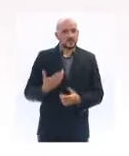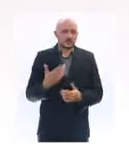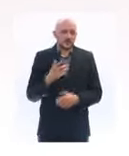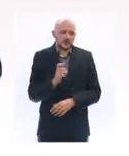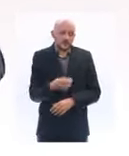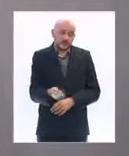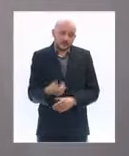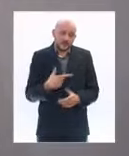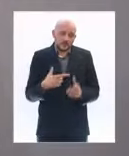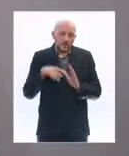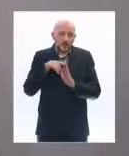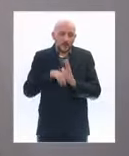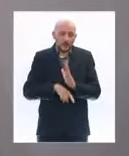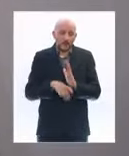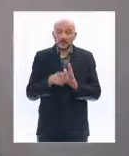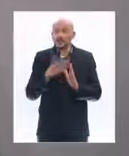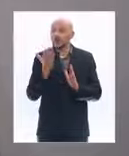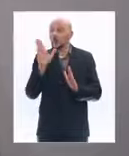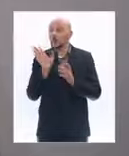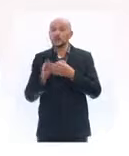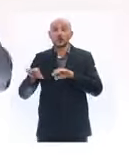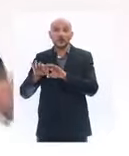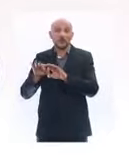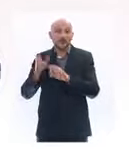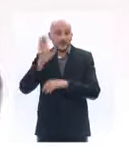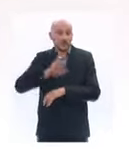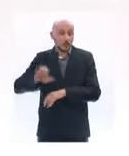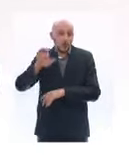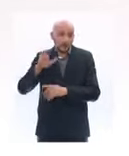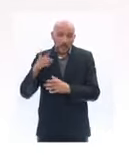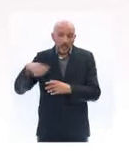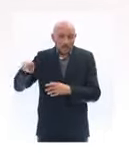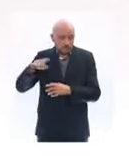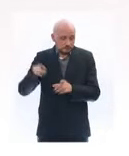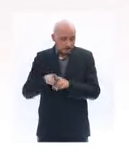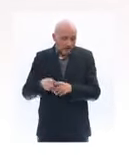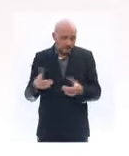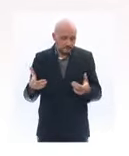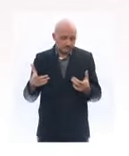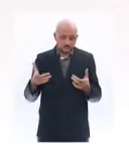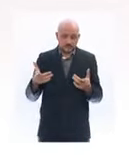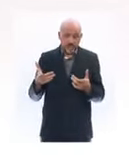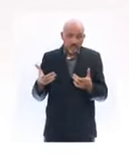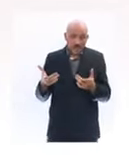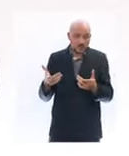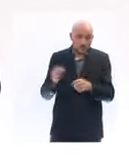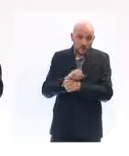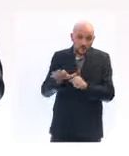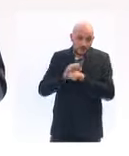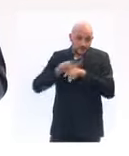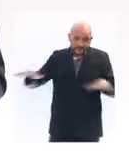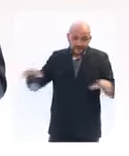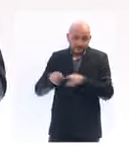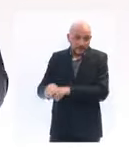sont à peu près celles que prennent les pays comparables aux nôtres, confrontés, hélas, au même phénomène, que ces mesures